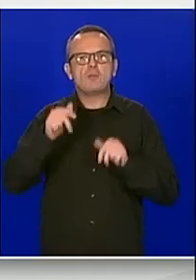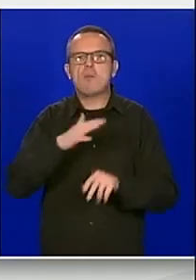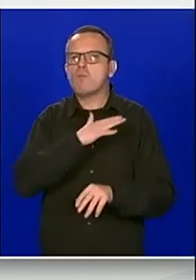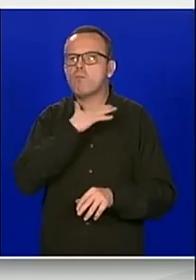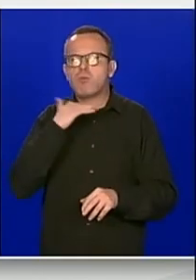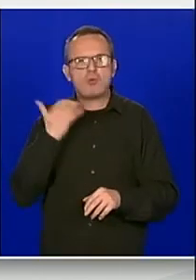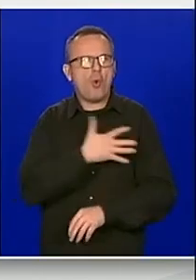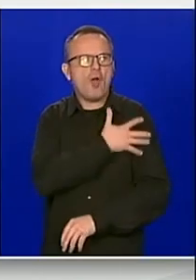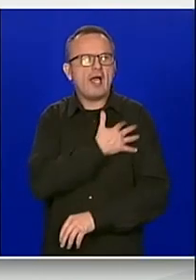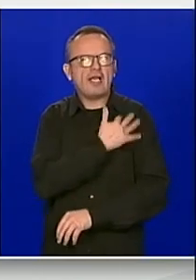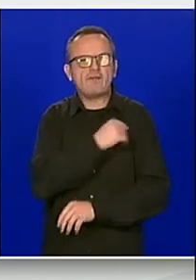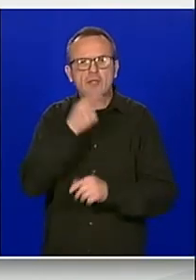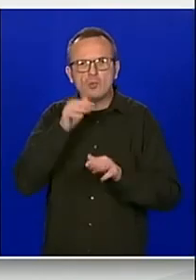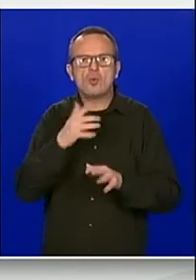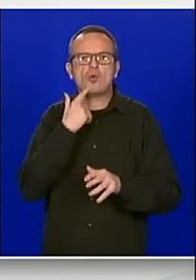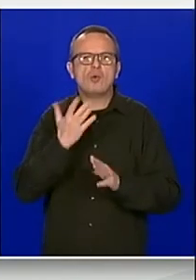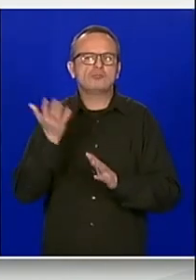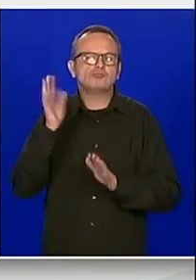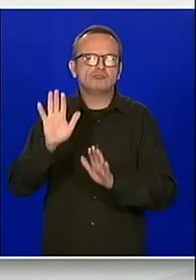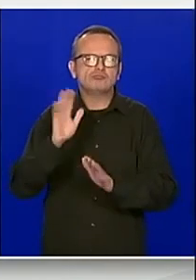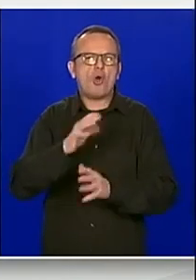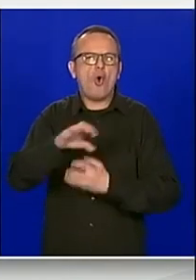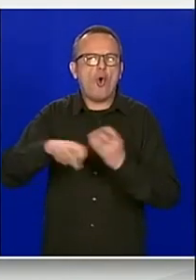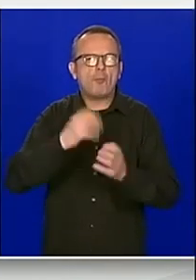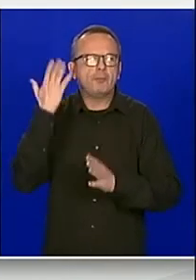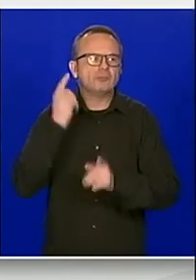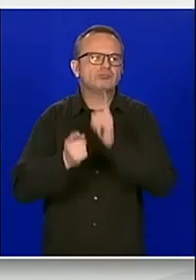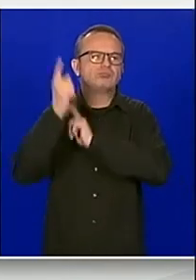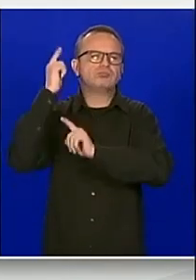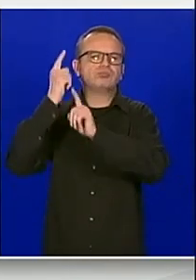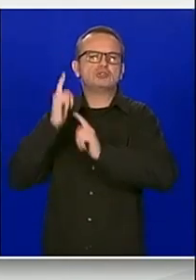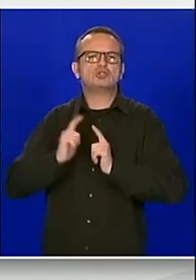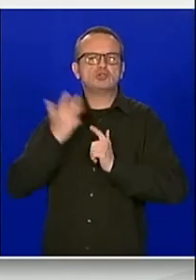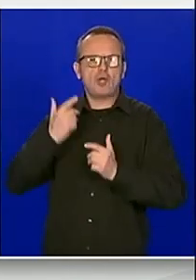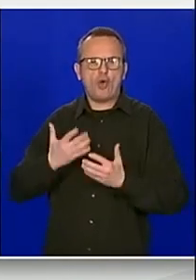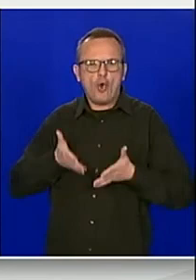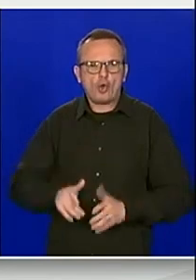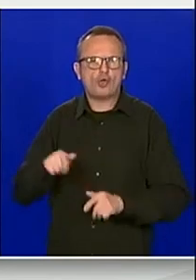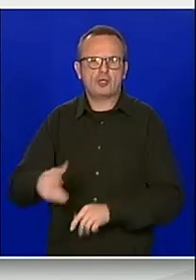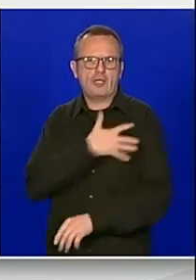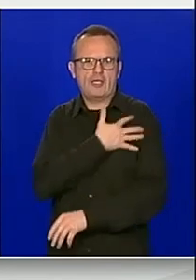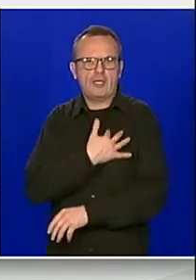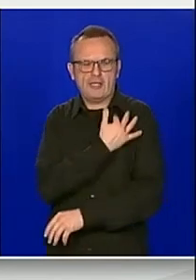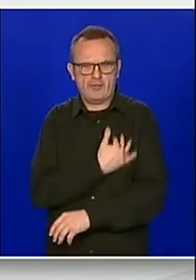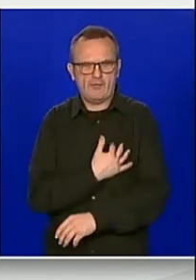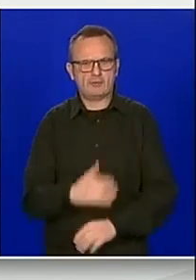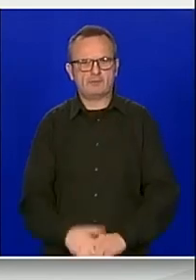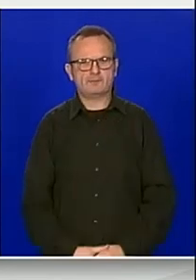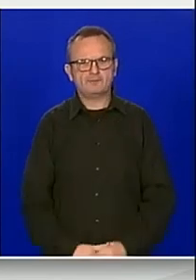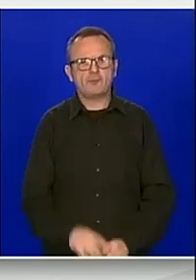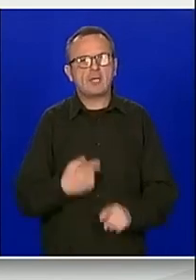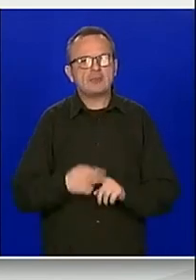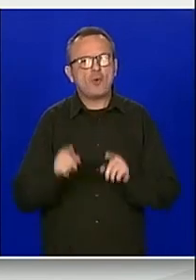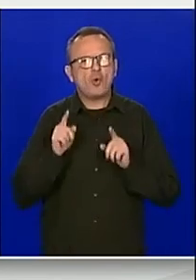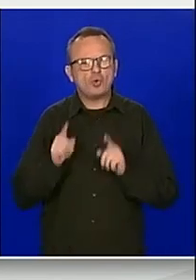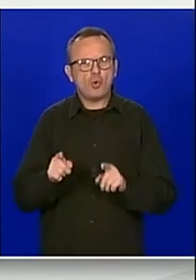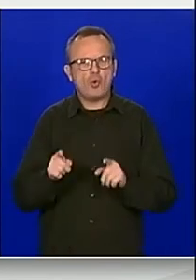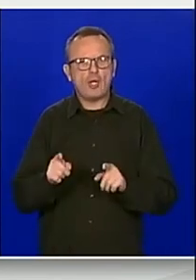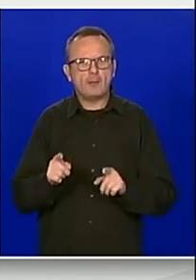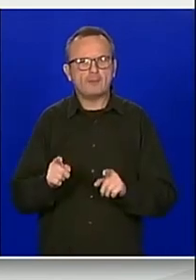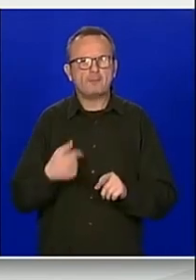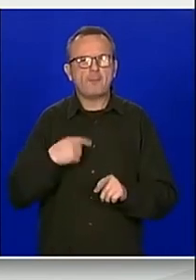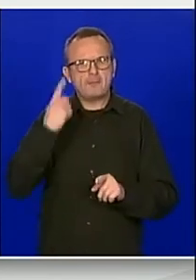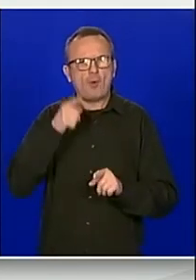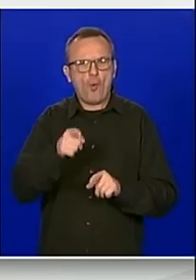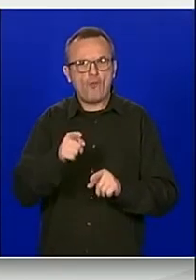Hrvata i njihovih potomaka, s naše strane je definitivno potvrđen interes. Smatram da bi se ovim